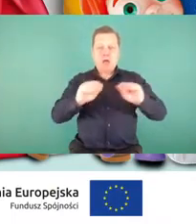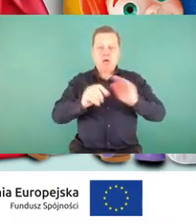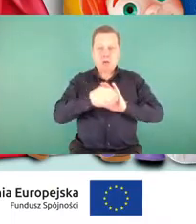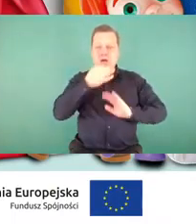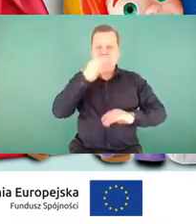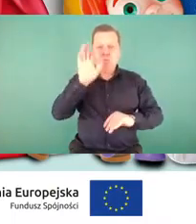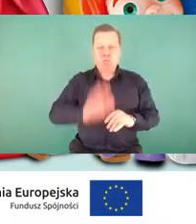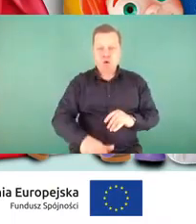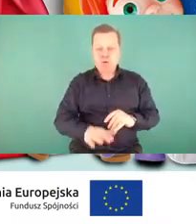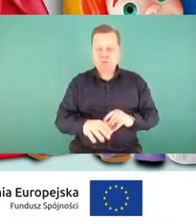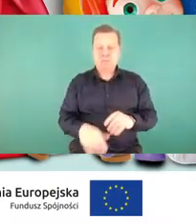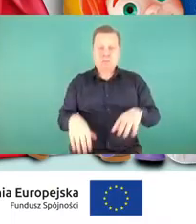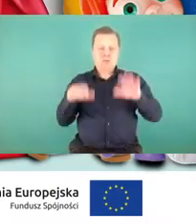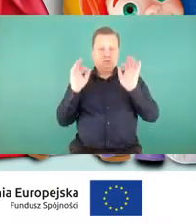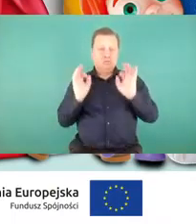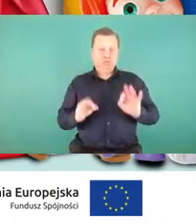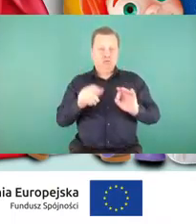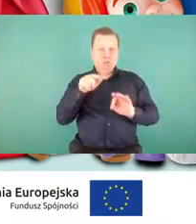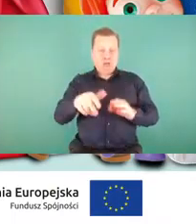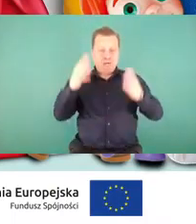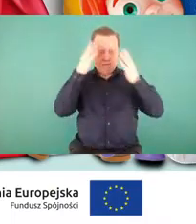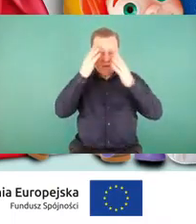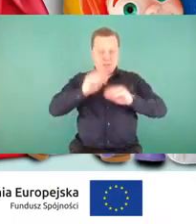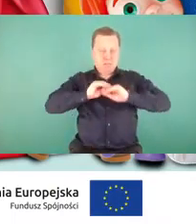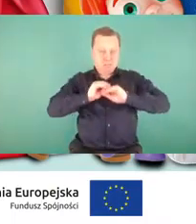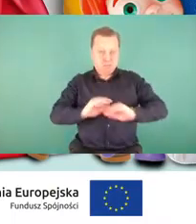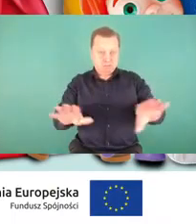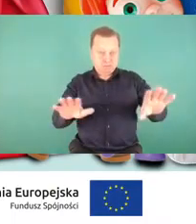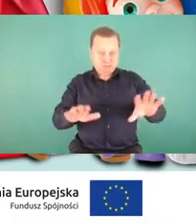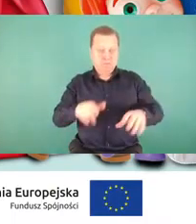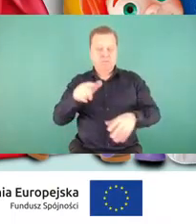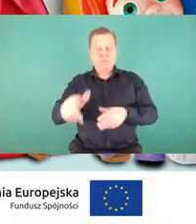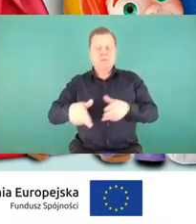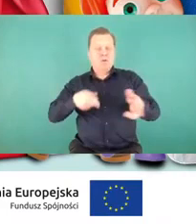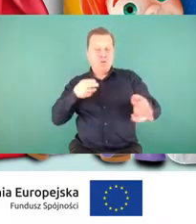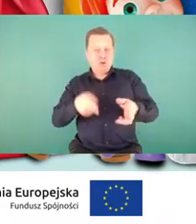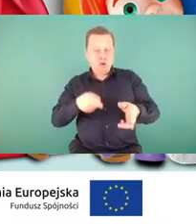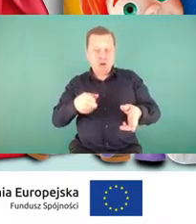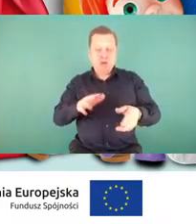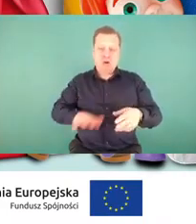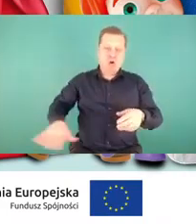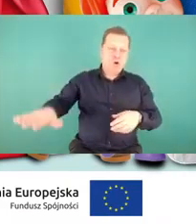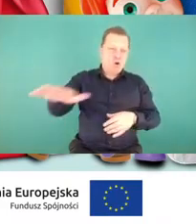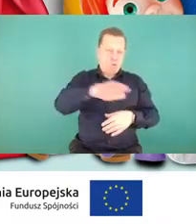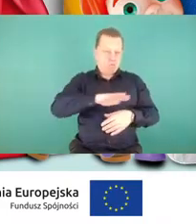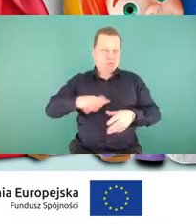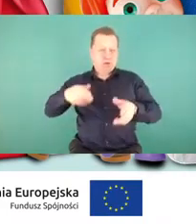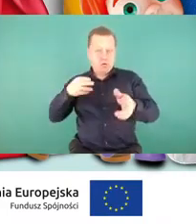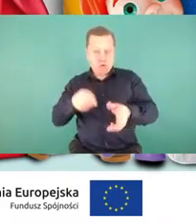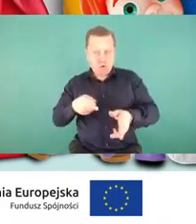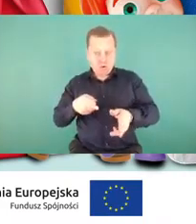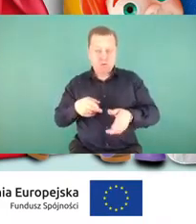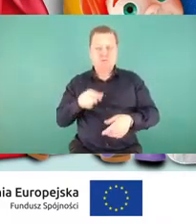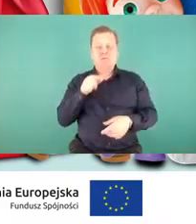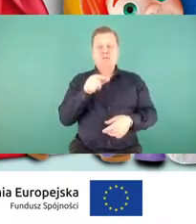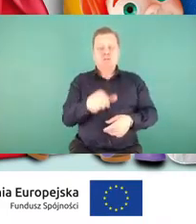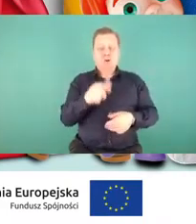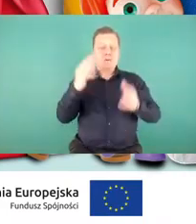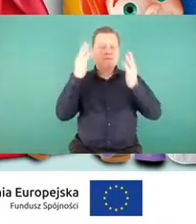dzisiaj w tą wiedzę o bezpieczeństwie na przejazdach kolejowych w obszarze kolejowym, również ta wiedza